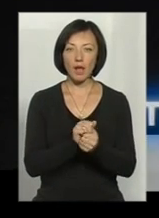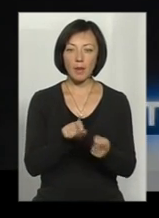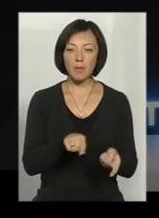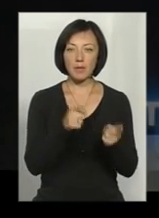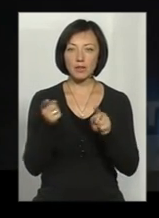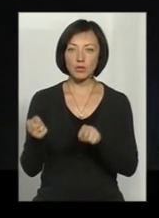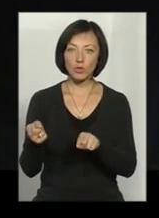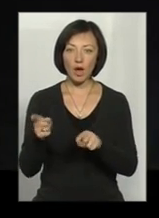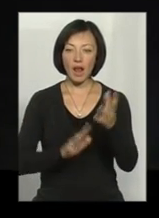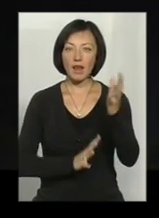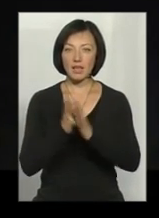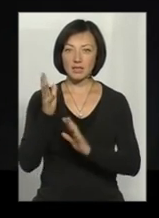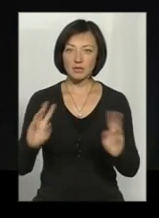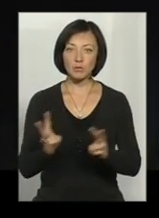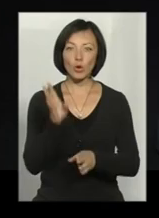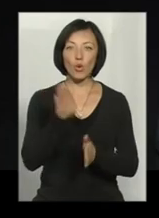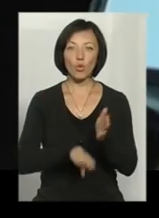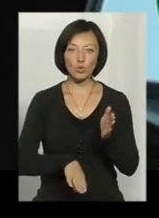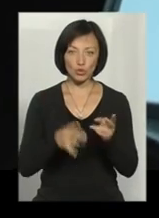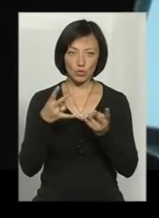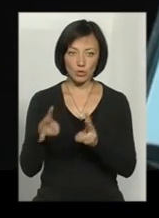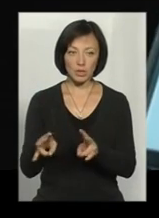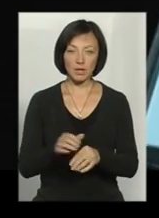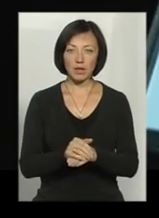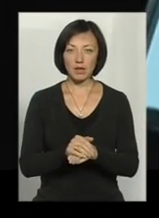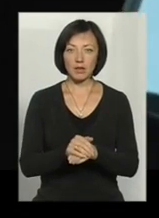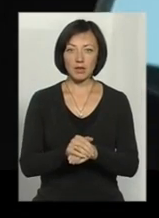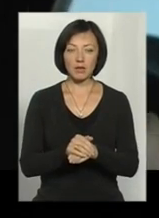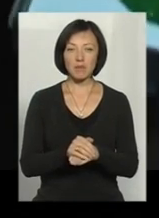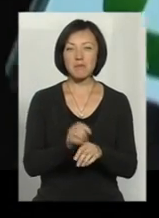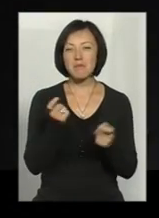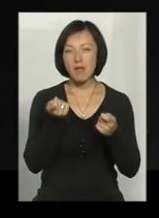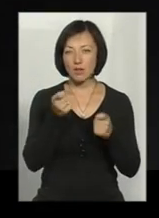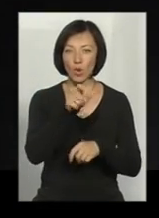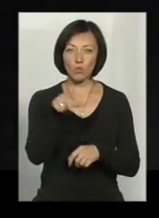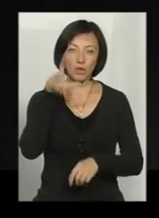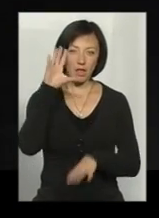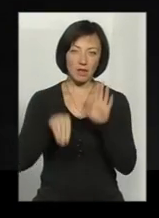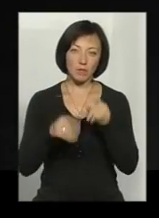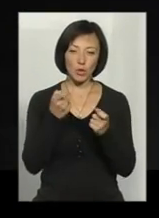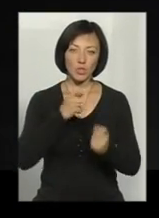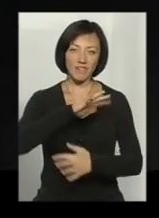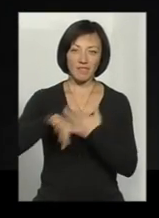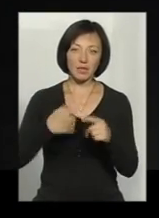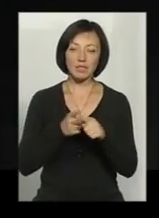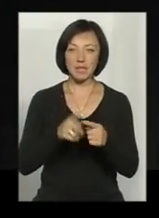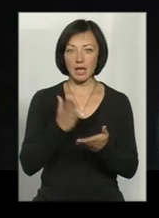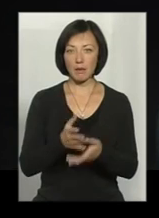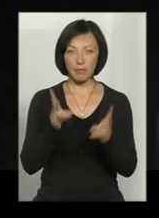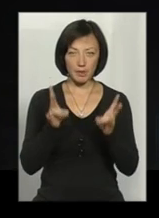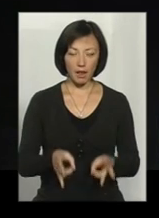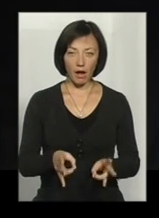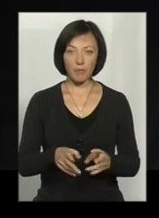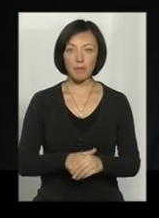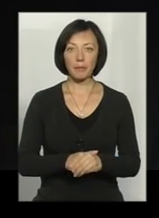їстополосу, і не зробило би дещо гірше, скажімо так. Малесенька людська недбалість виникає з усілації. Трошки вітру, і це є біда. І